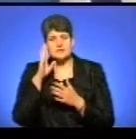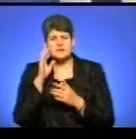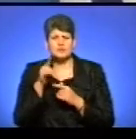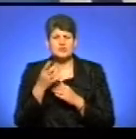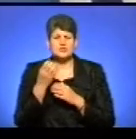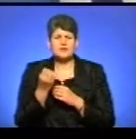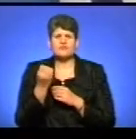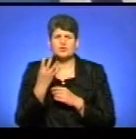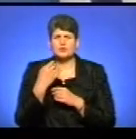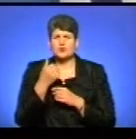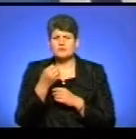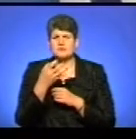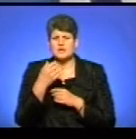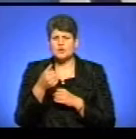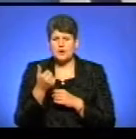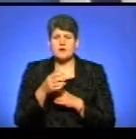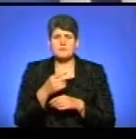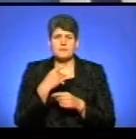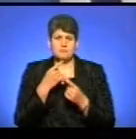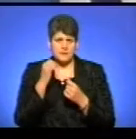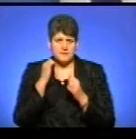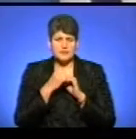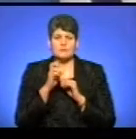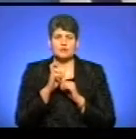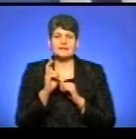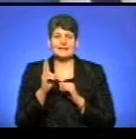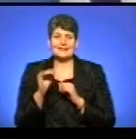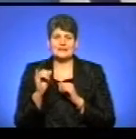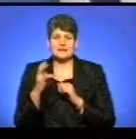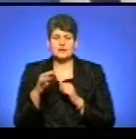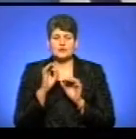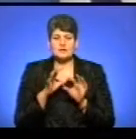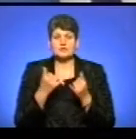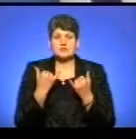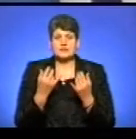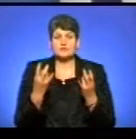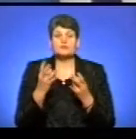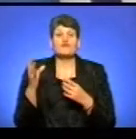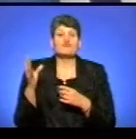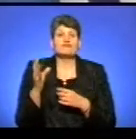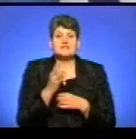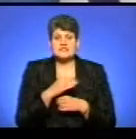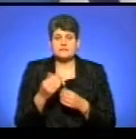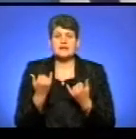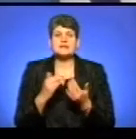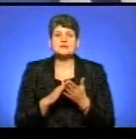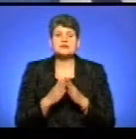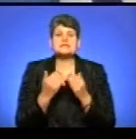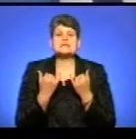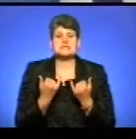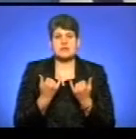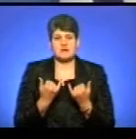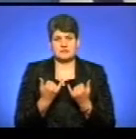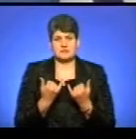ще в 14-15 роках, я пам'ятаю, Богдан Кінді, ви розказували про те, що на передовій зараз потрібно все. Яка ситуація зараз?